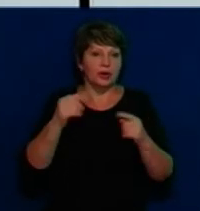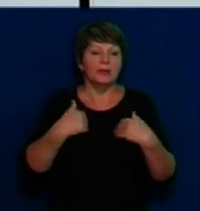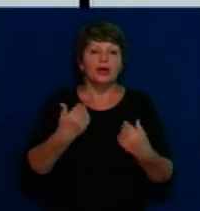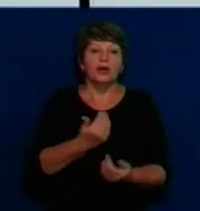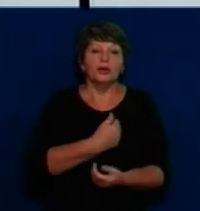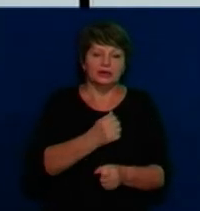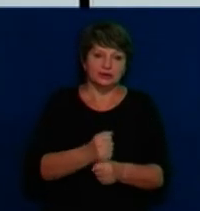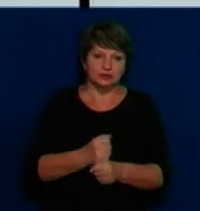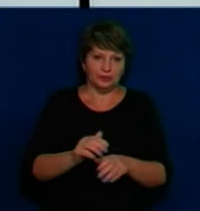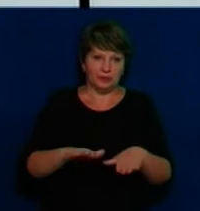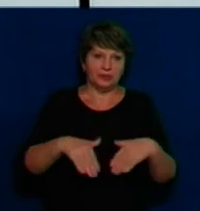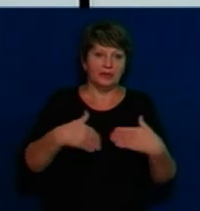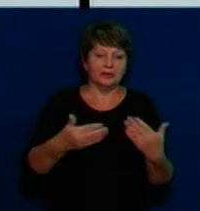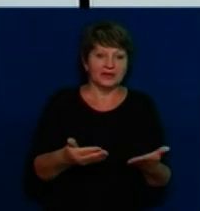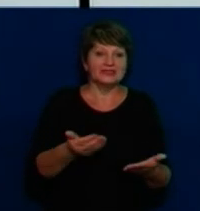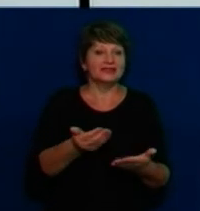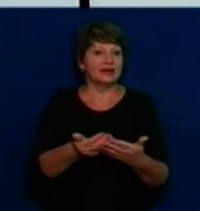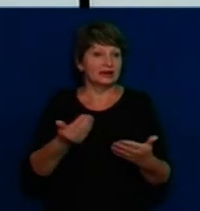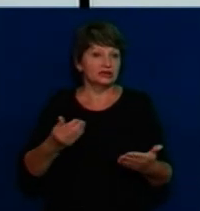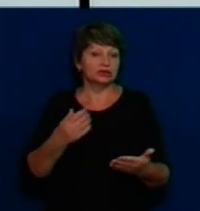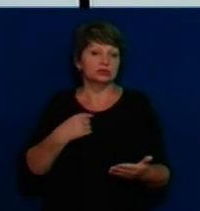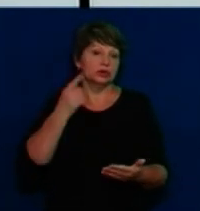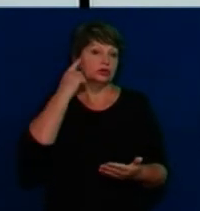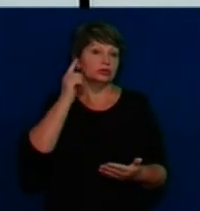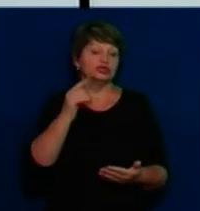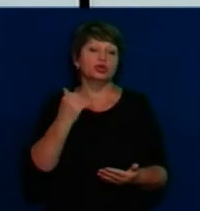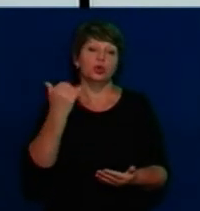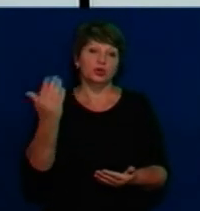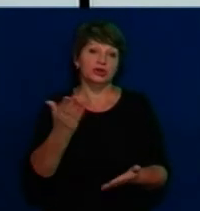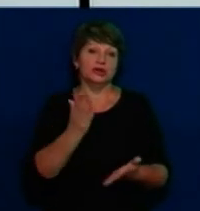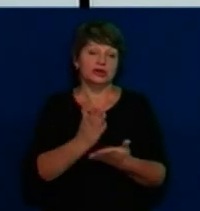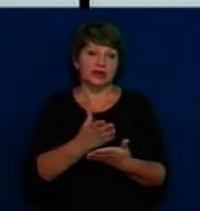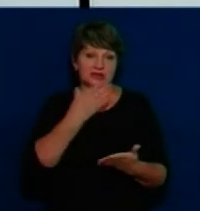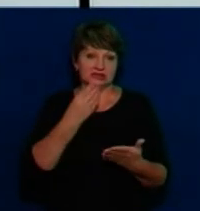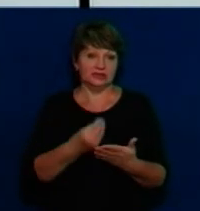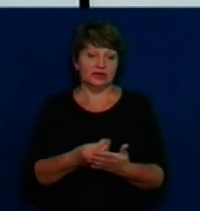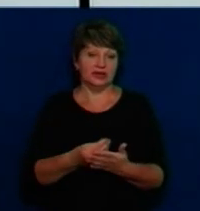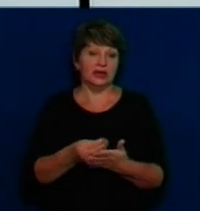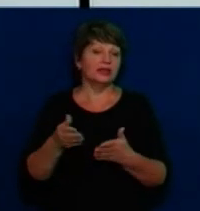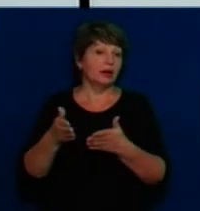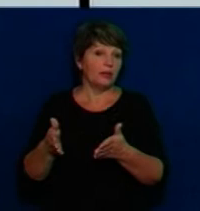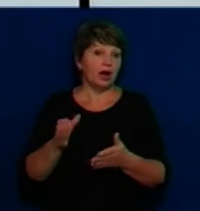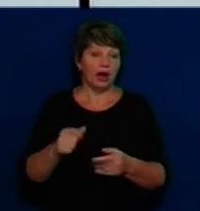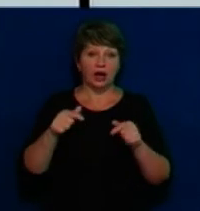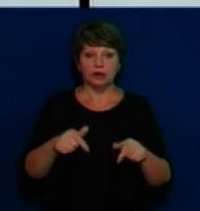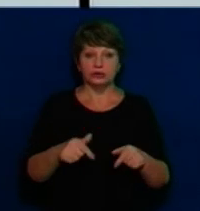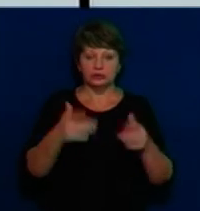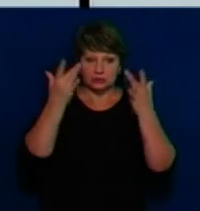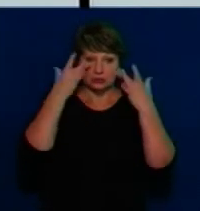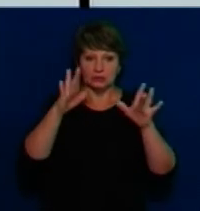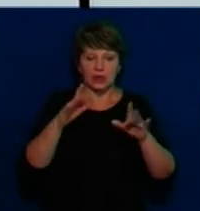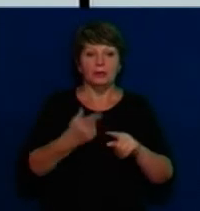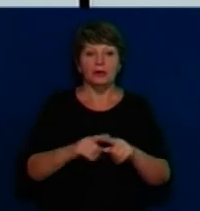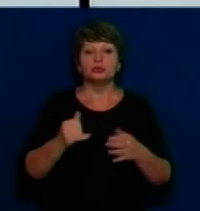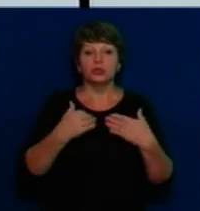подумали, що вони не захочуть до нас йти, бо там якісь свої у них війні, а тут раз таким наскоком. Тому у нас було все